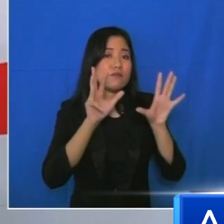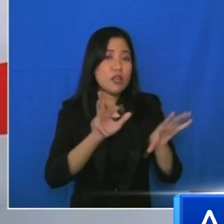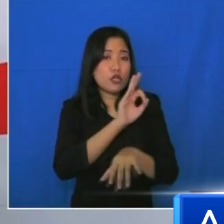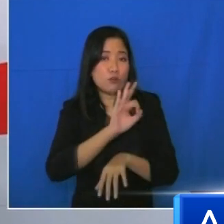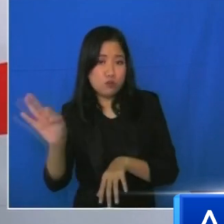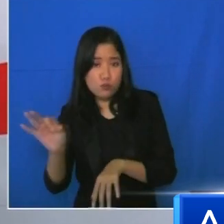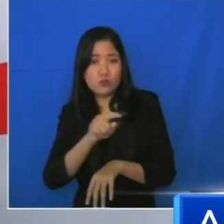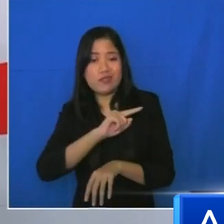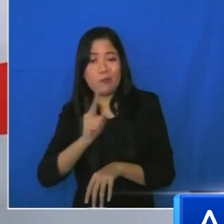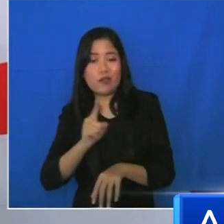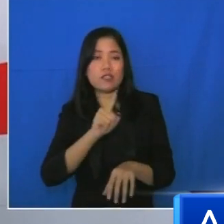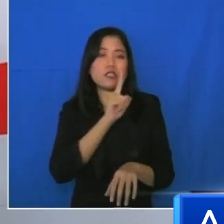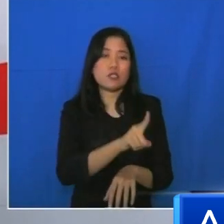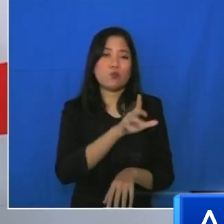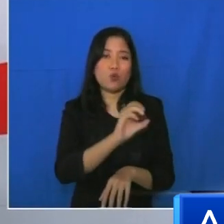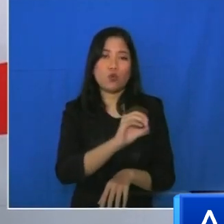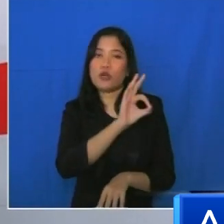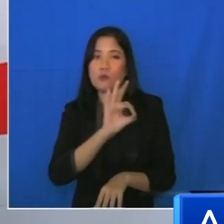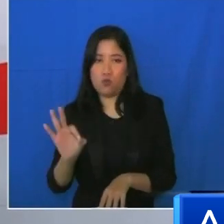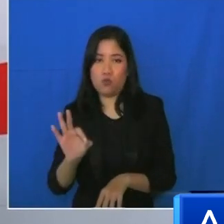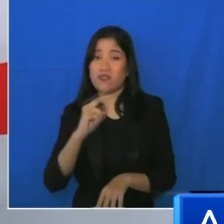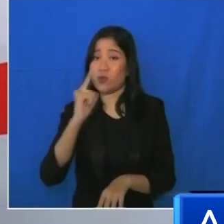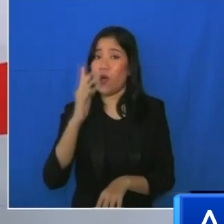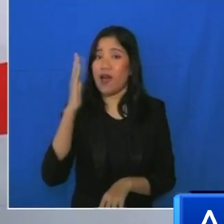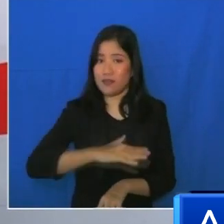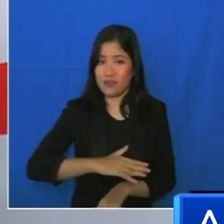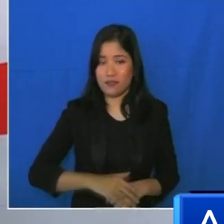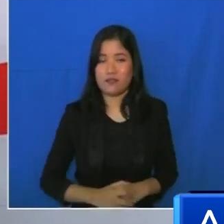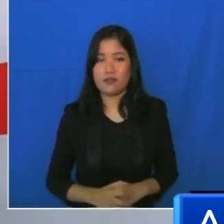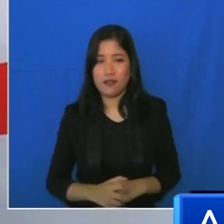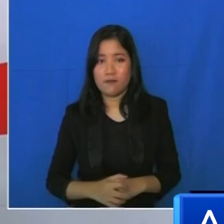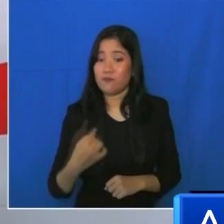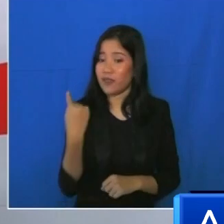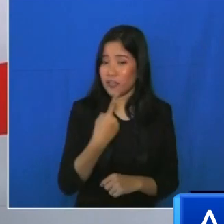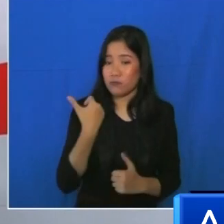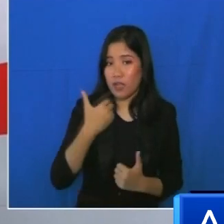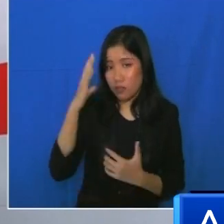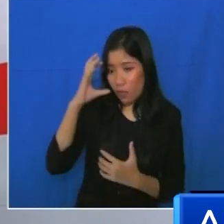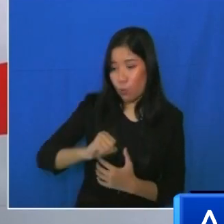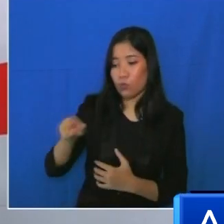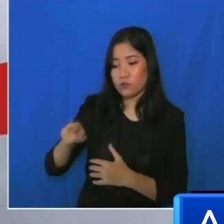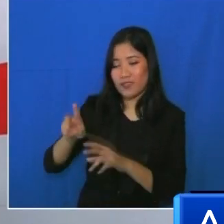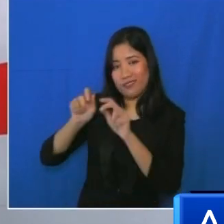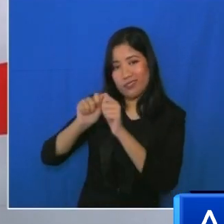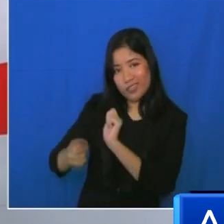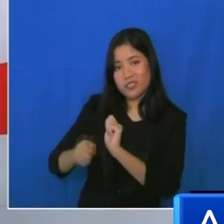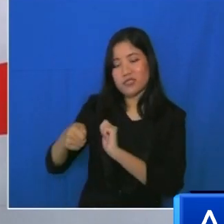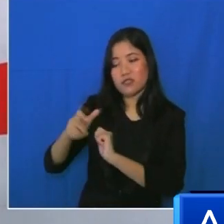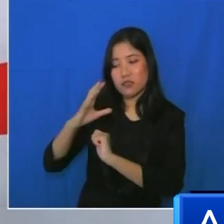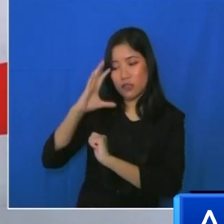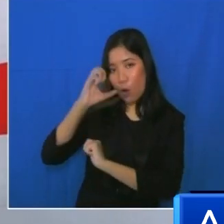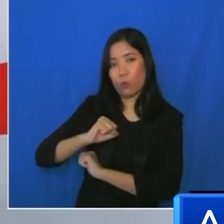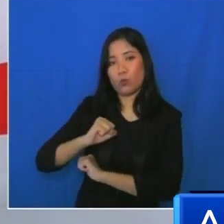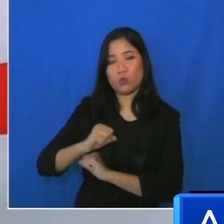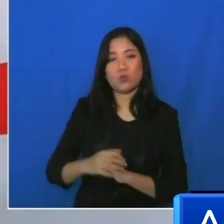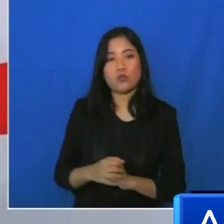10.000 tiap hari. Kita bisa mengetahui hasil tes. Jadi hasil tes ini di samping